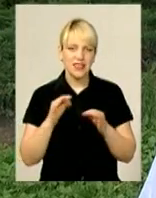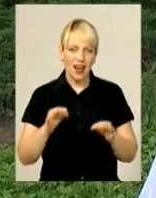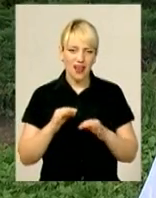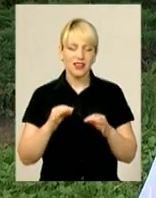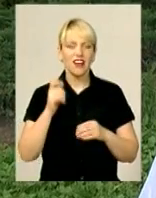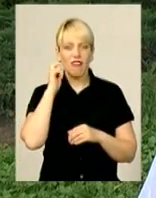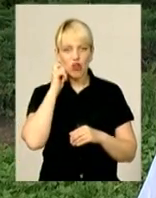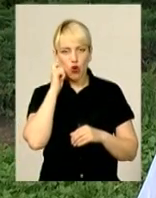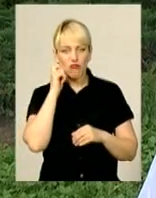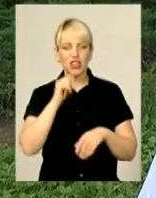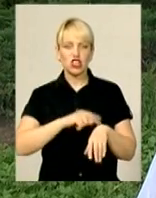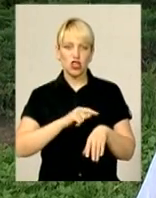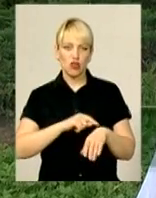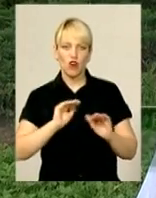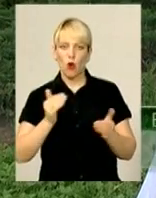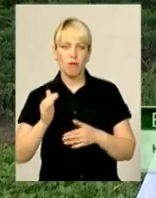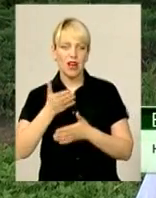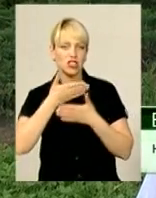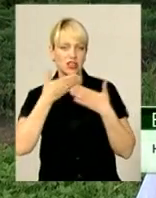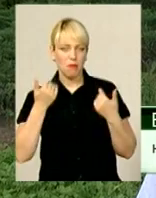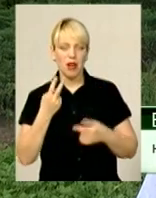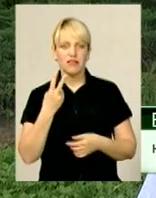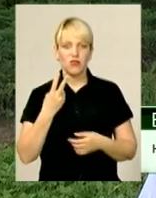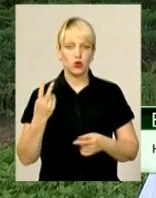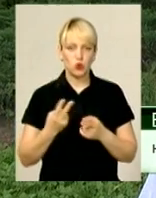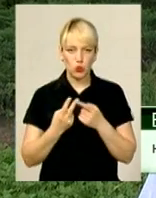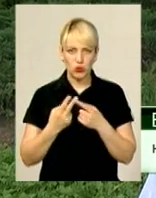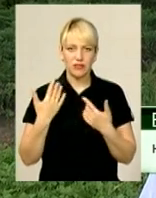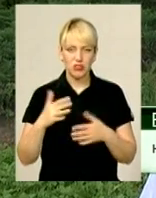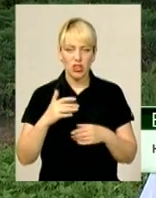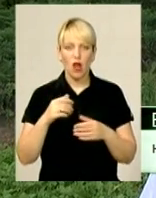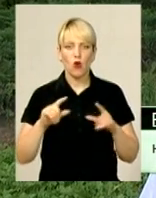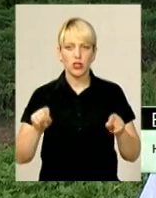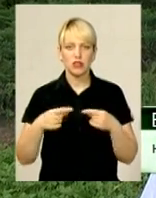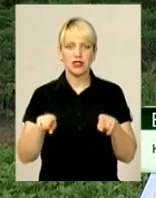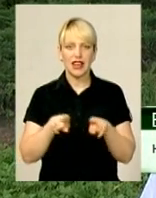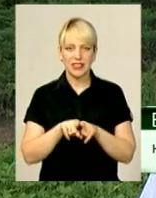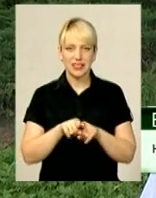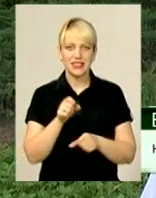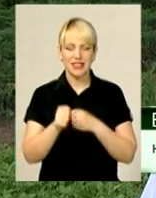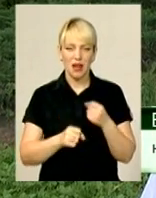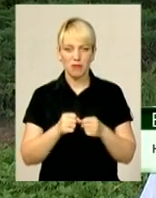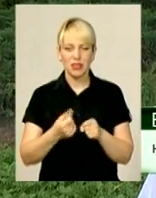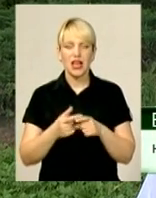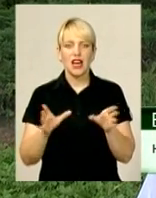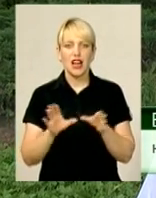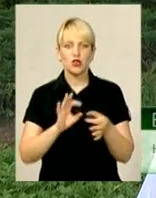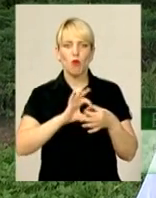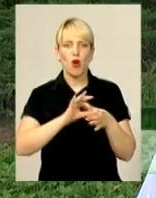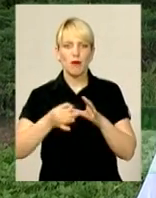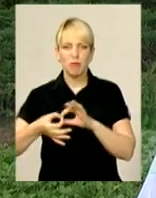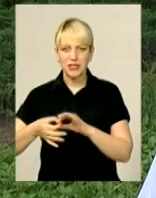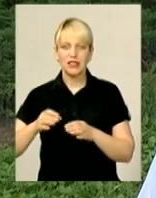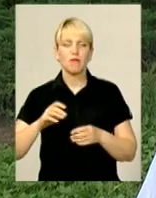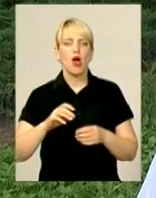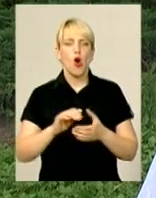Ми вже другий рік організовуємо такий забіг. Минулому році ми проводили такий забіг разом з Олімпійським комітетом. В принципі,